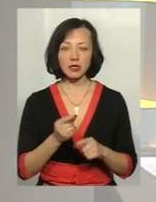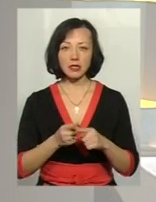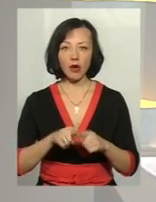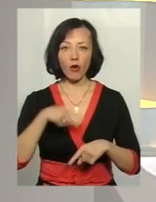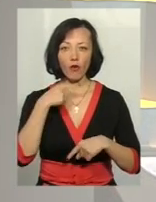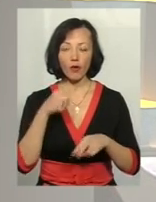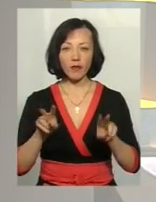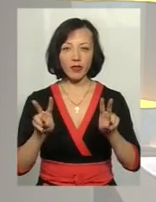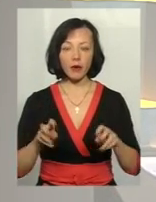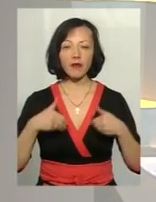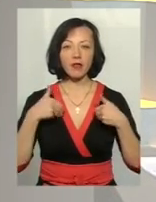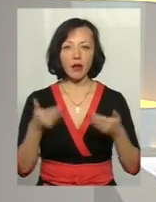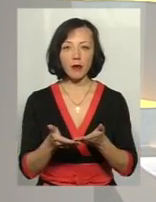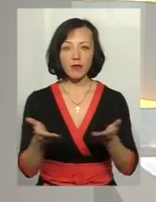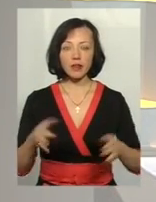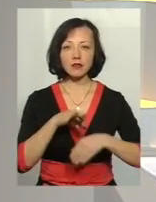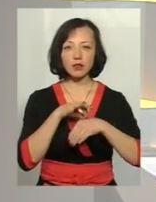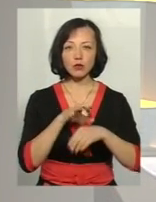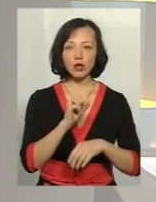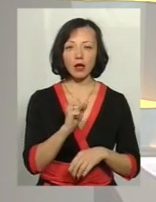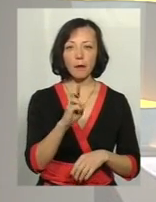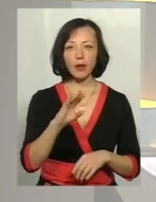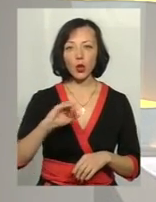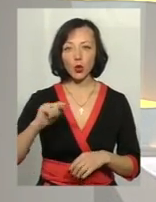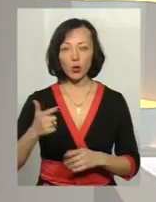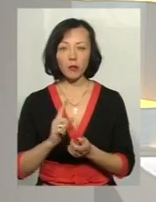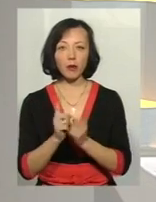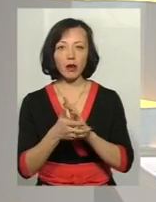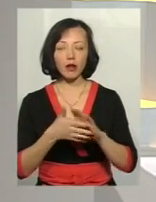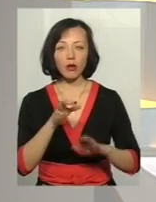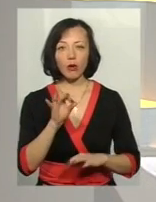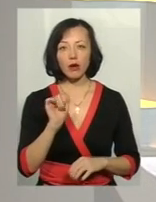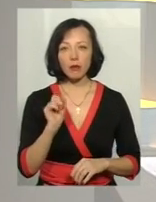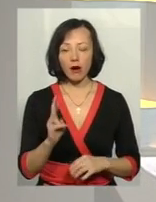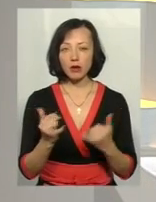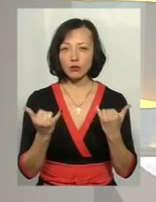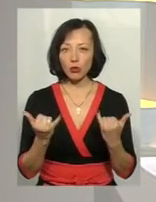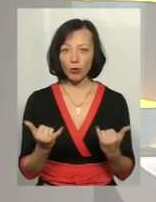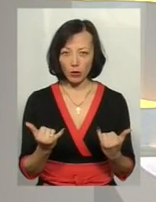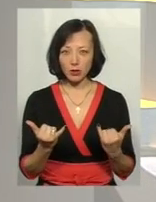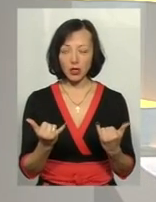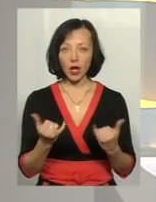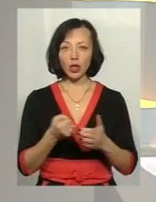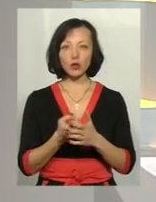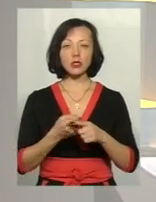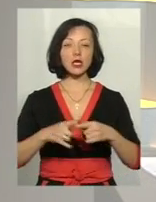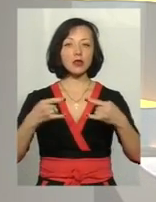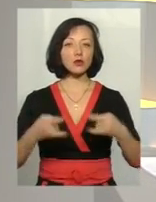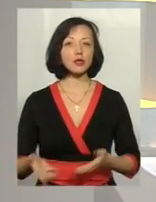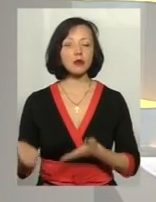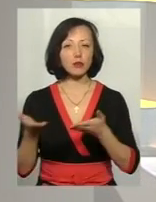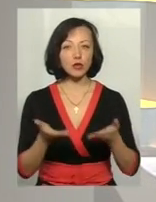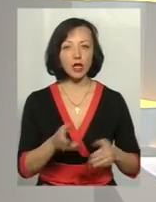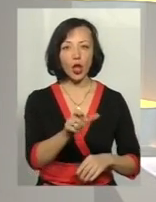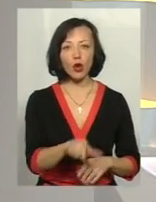говоримо у темі. Вітаю вас, я Анна Бендюк, переклад на жестову мову Ольги Рибак. І сьогодні до цієї студії ми запросили